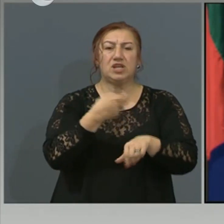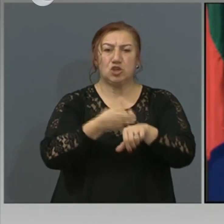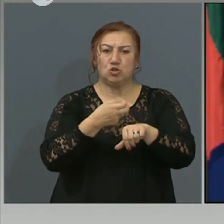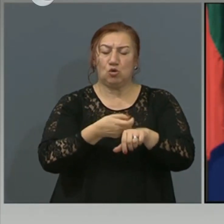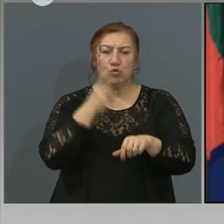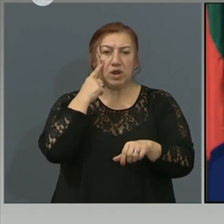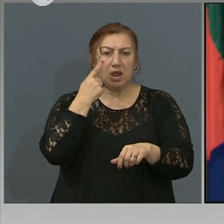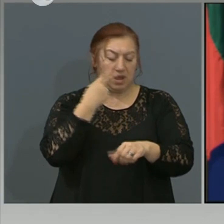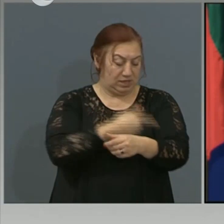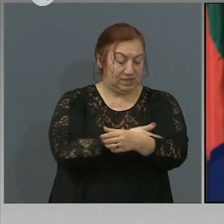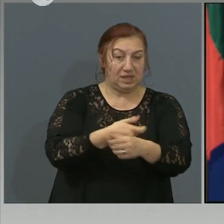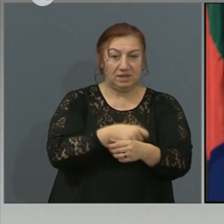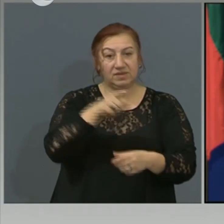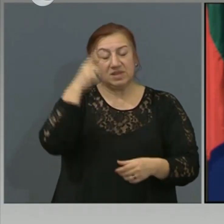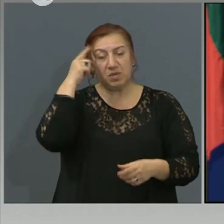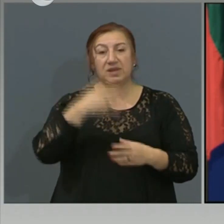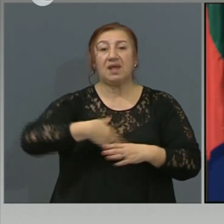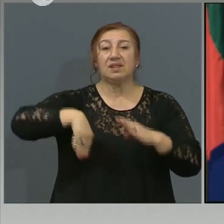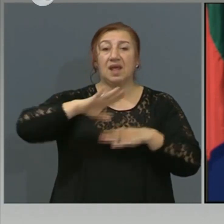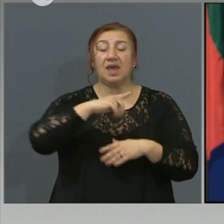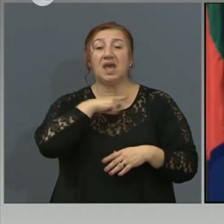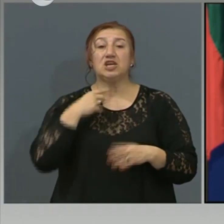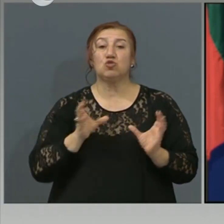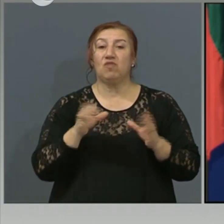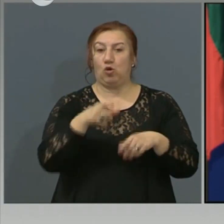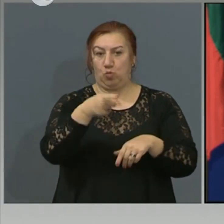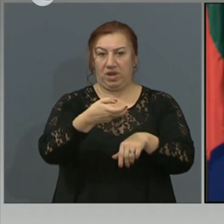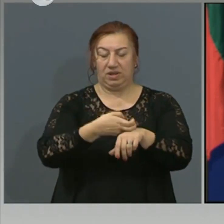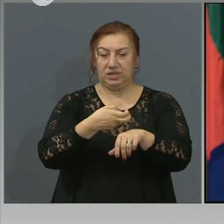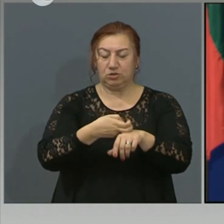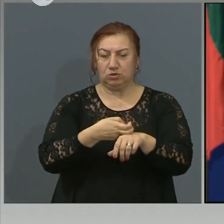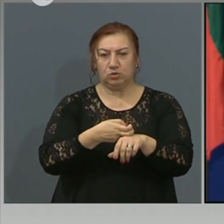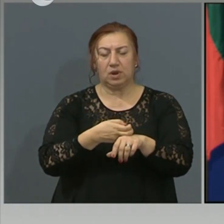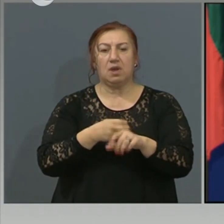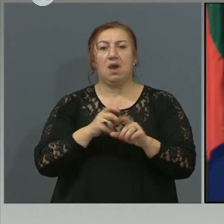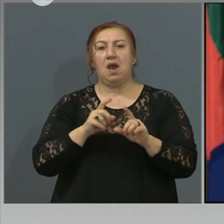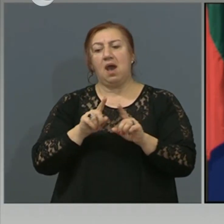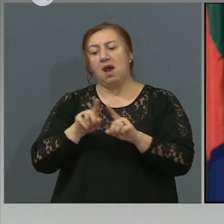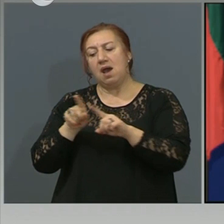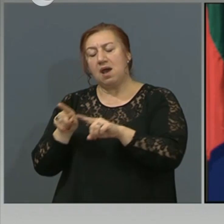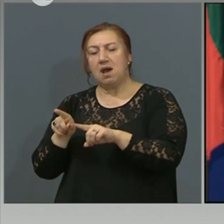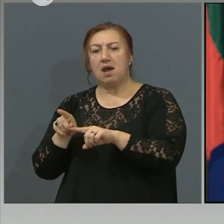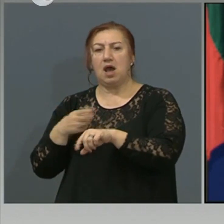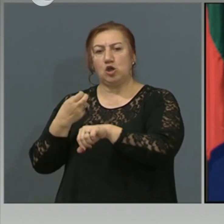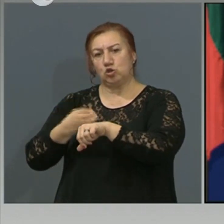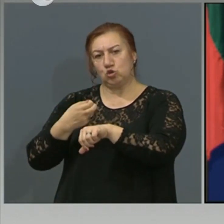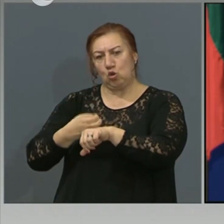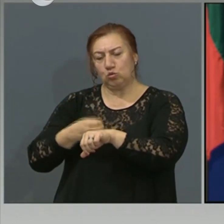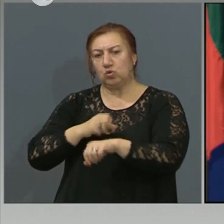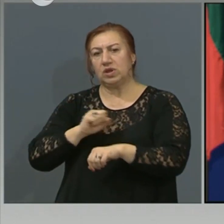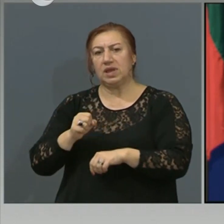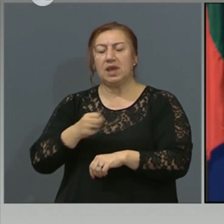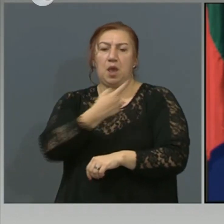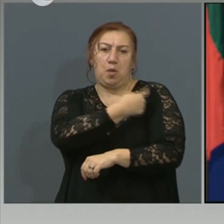те се смятат като една от най-рисковите групи. А иначе лекарите и сестрите, които работят